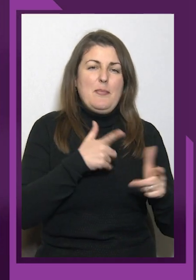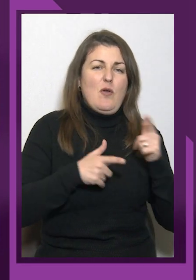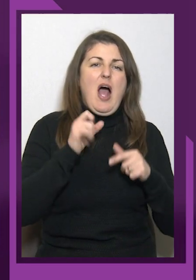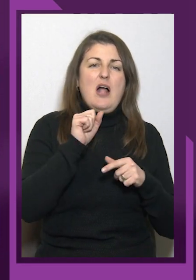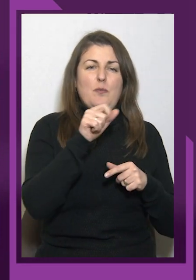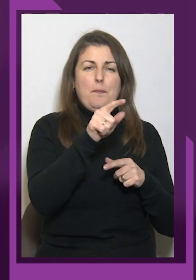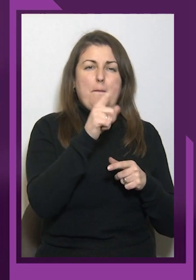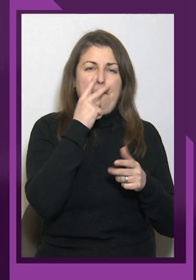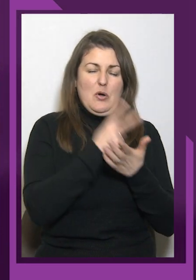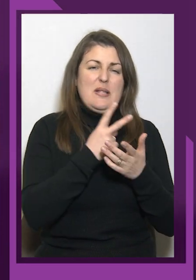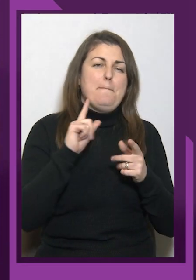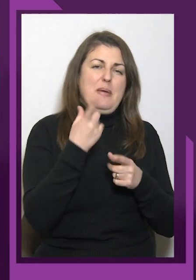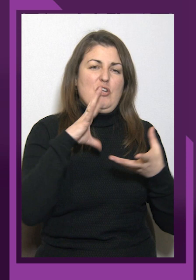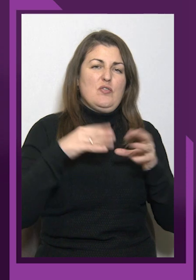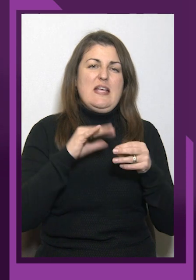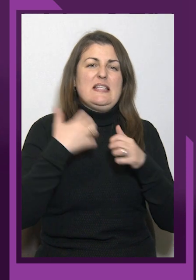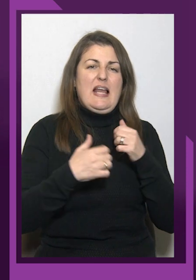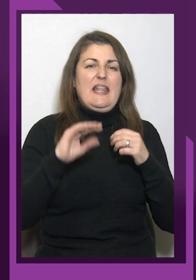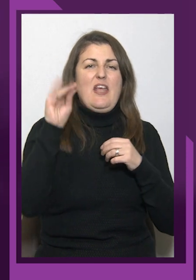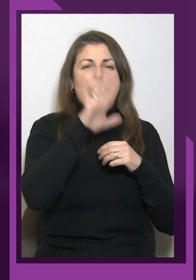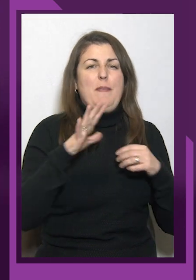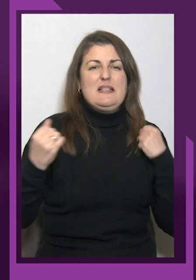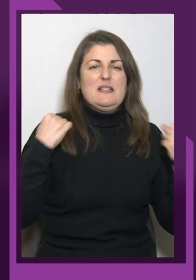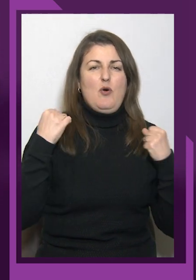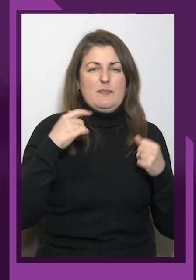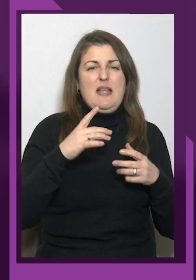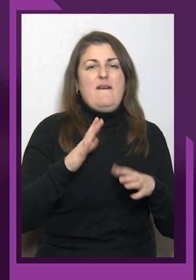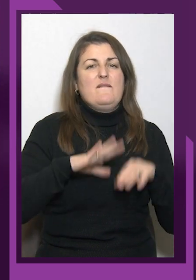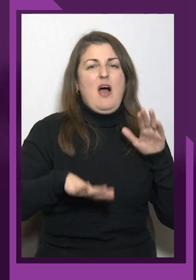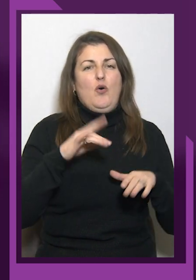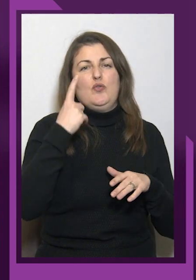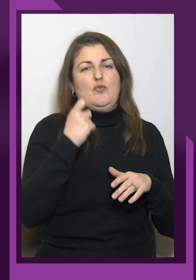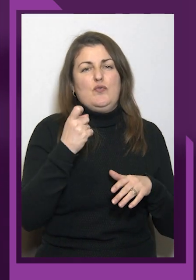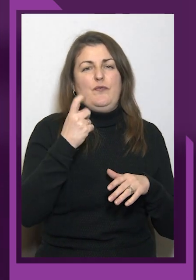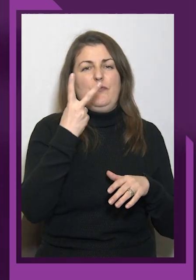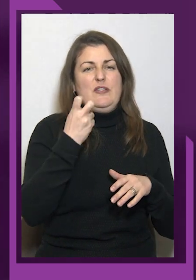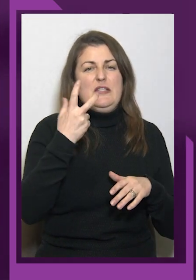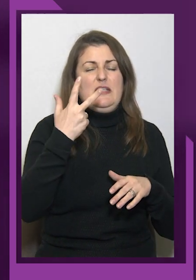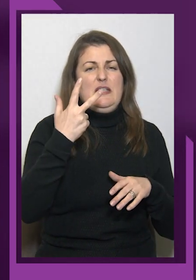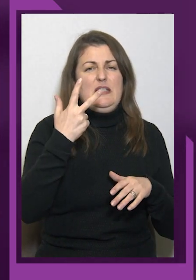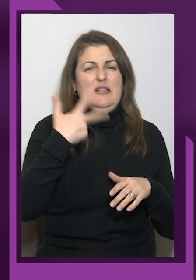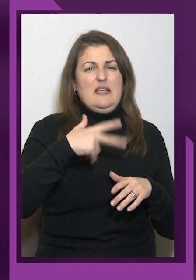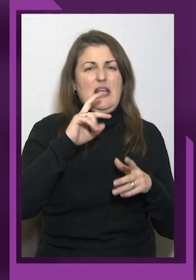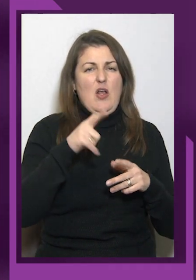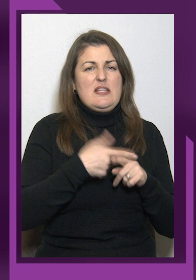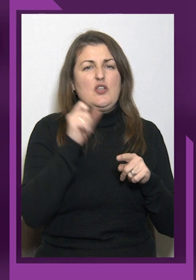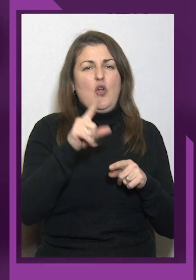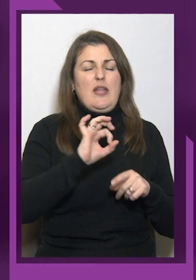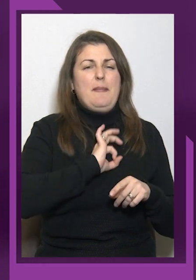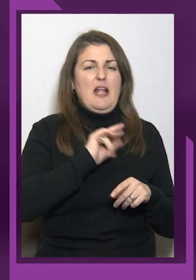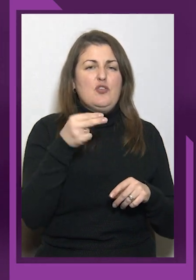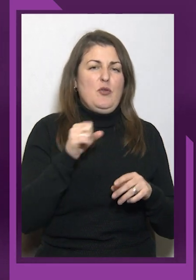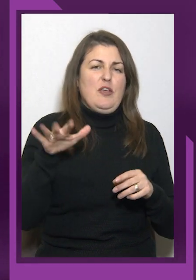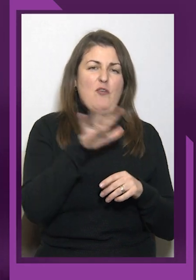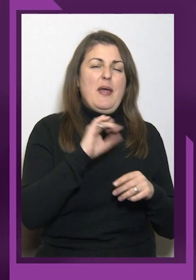піднятою вагою 230 кілограмів. Це золота медаль на Чемпіонаті Європи і срібна на відкритому Чемпіонаті Європи, де